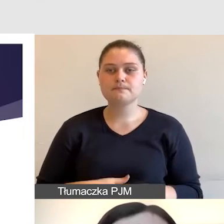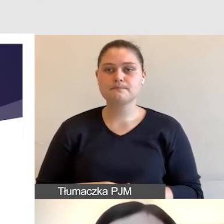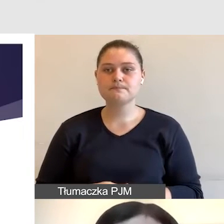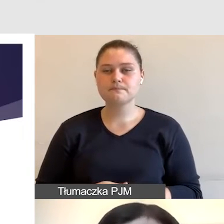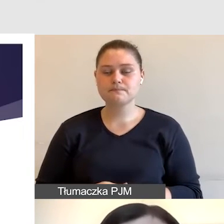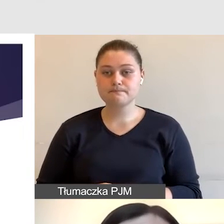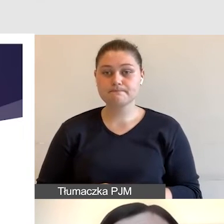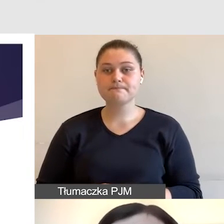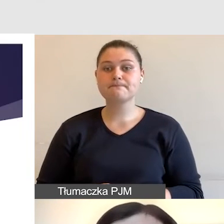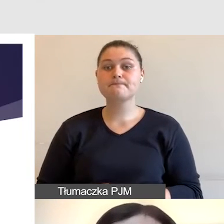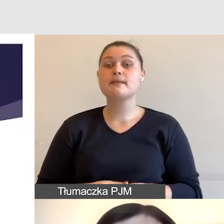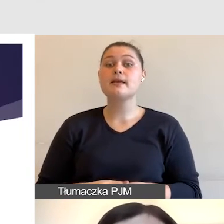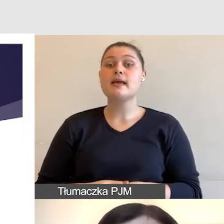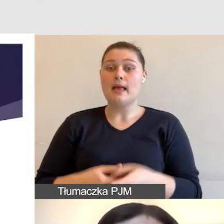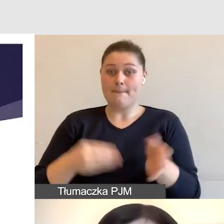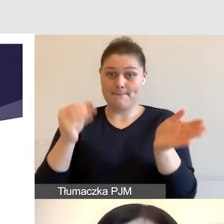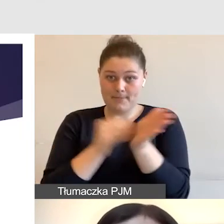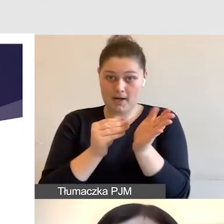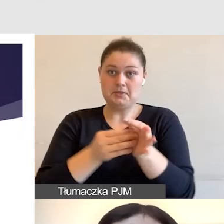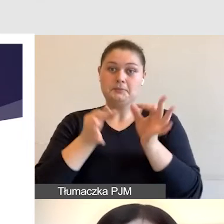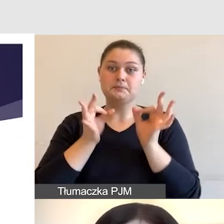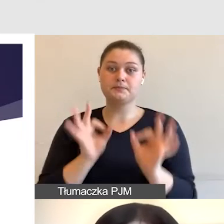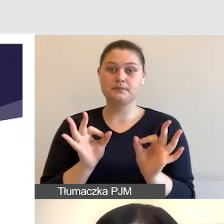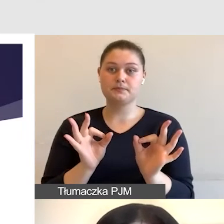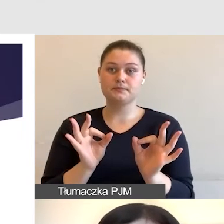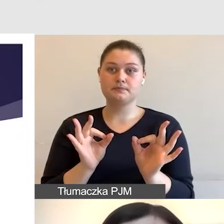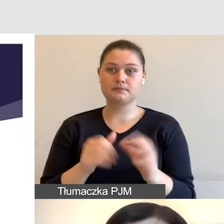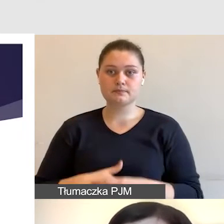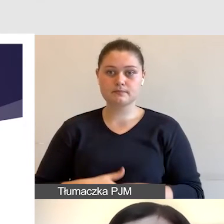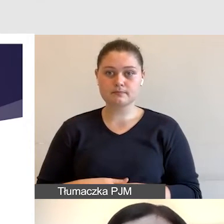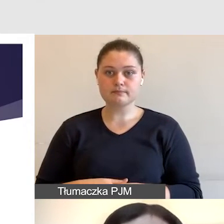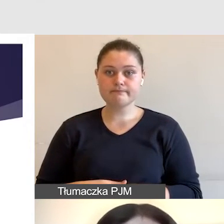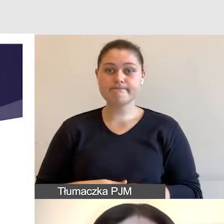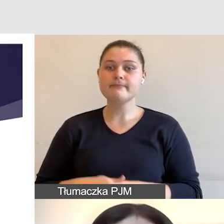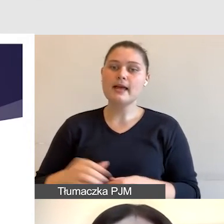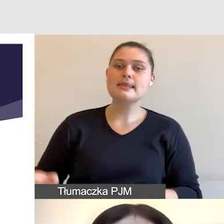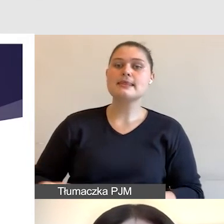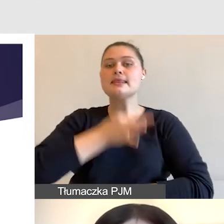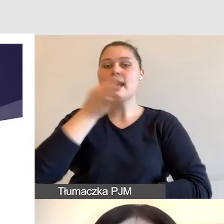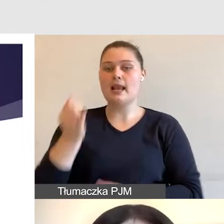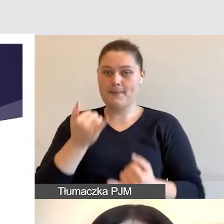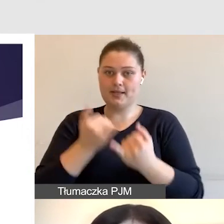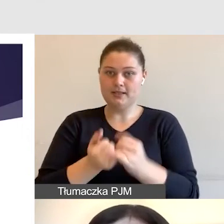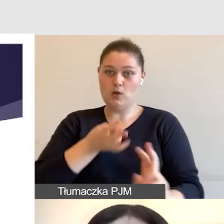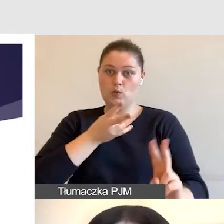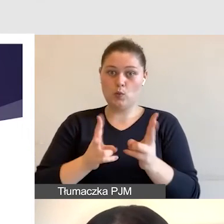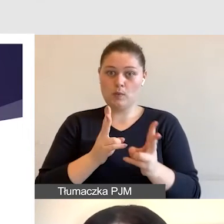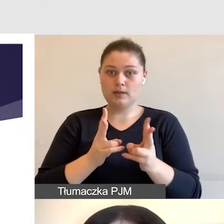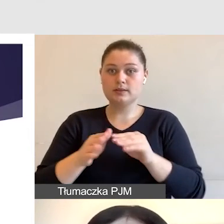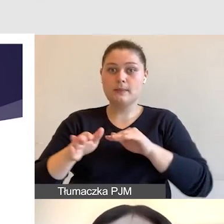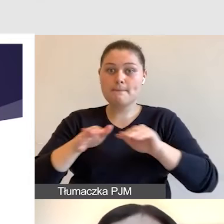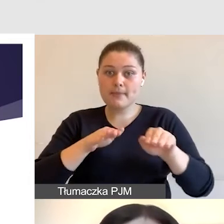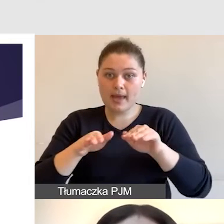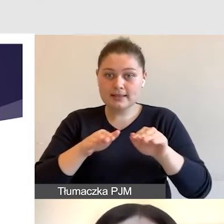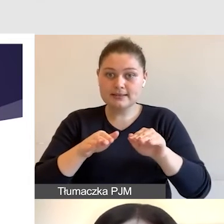Dobre praktyki. Najlepiej, jeśli tłumacze pracują z jednego miejsca, a wówczas nie miga nam tłumacz i